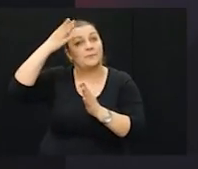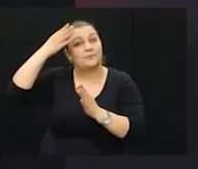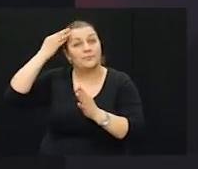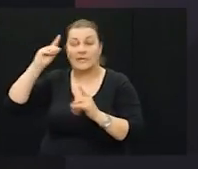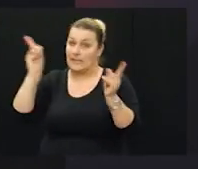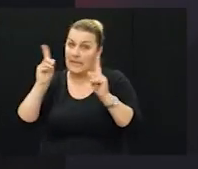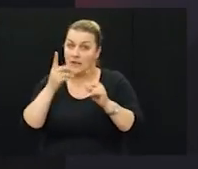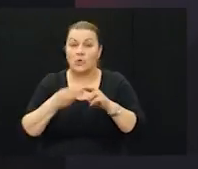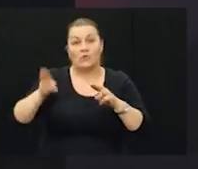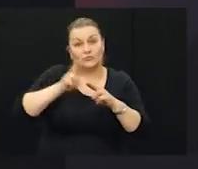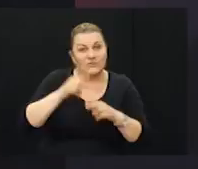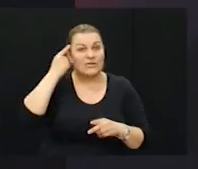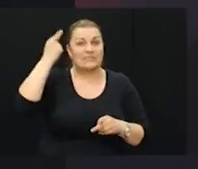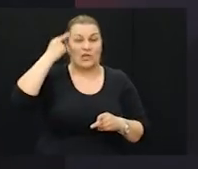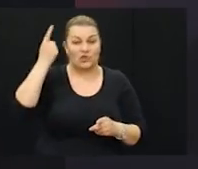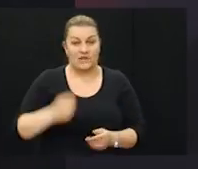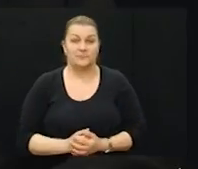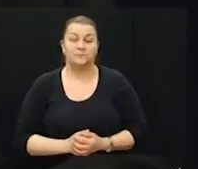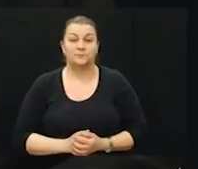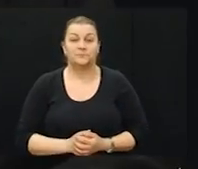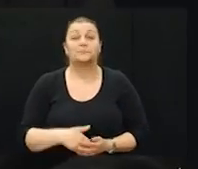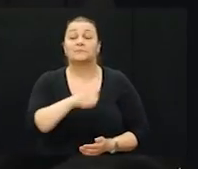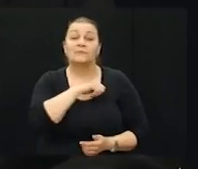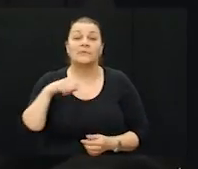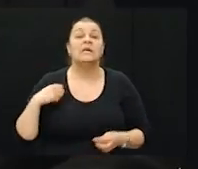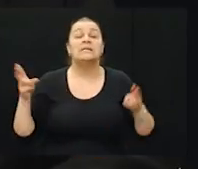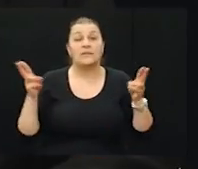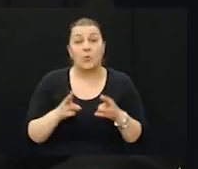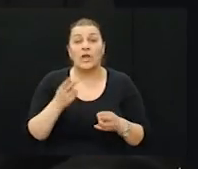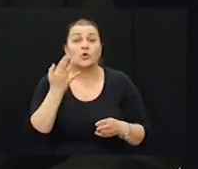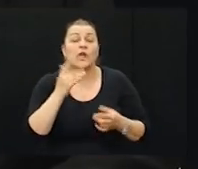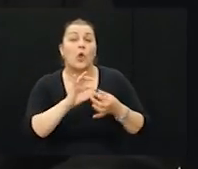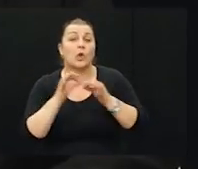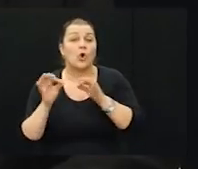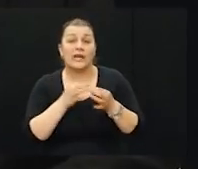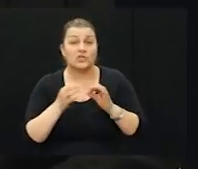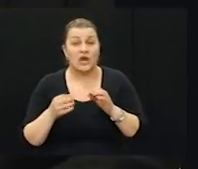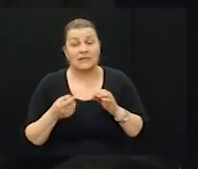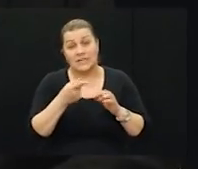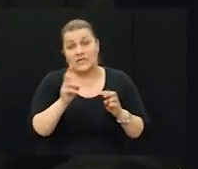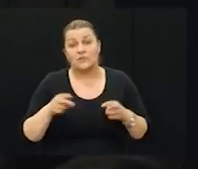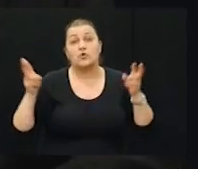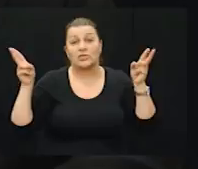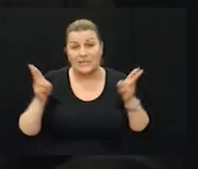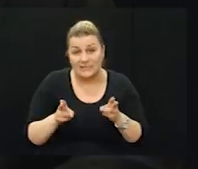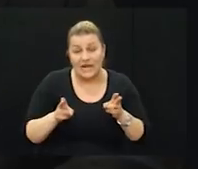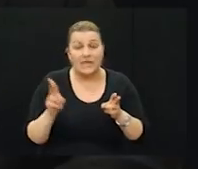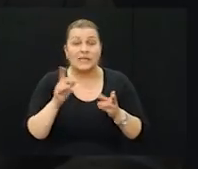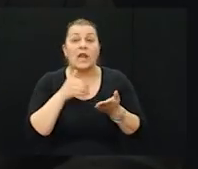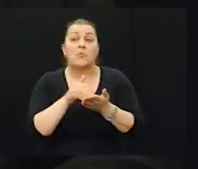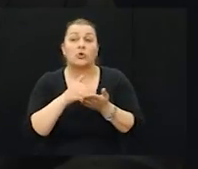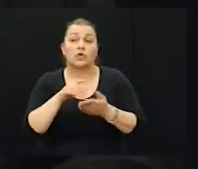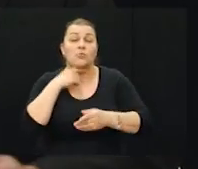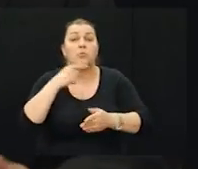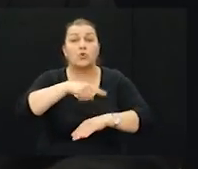mora biti još više evocirano. Brigadiru, ajmo samo kratko u par rečenica koliko možete skratiti da ne